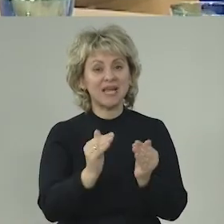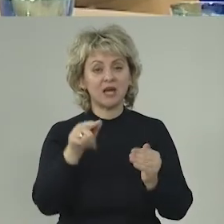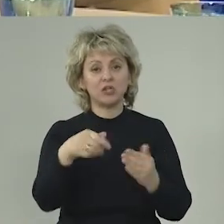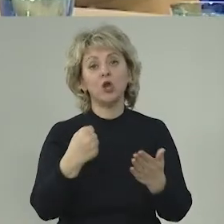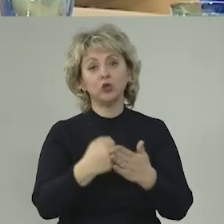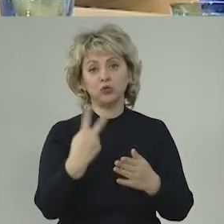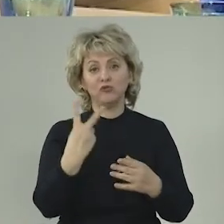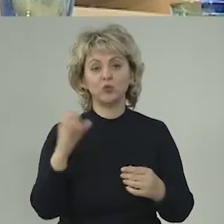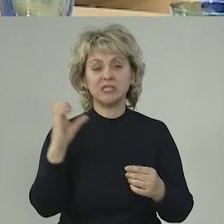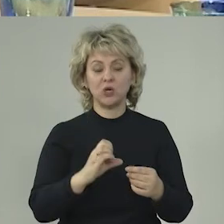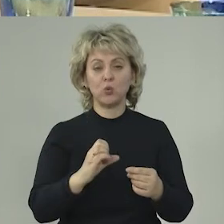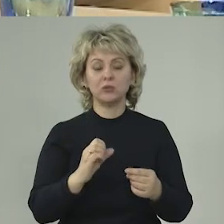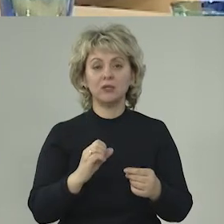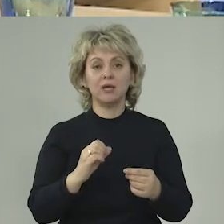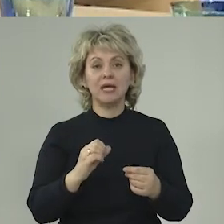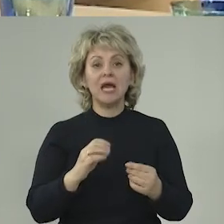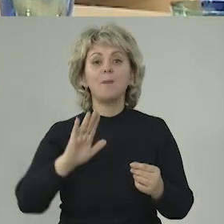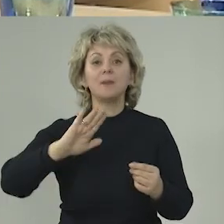сократить, например, до 2 секунд.